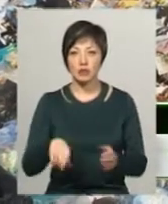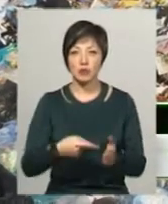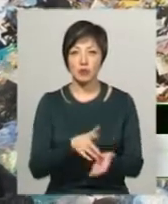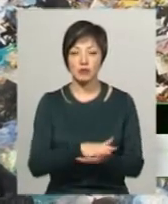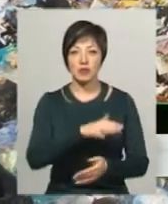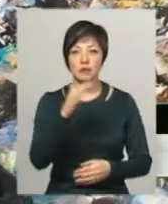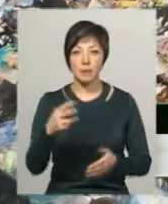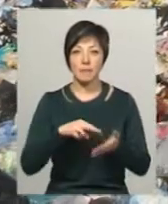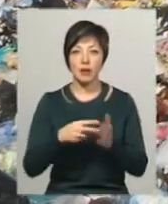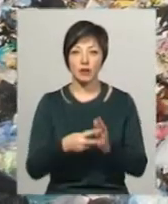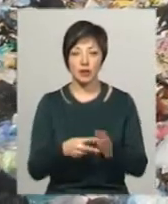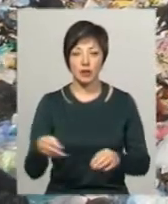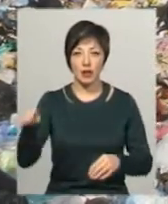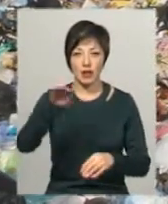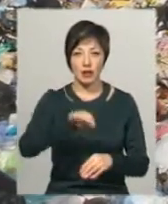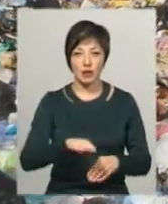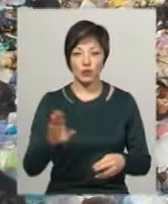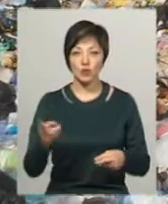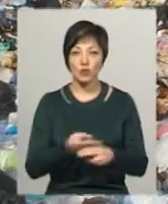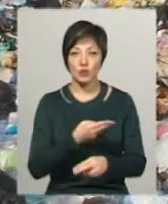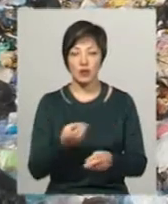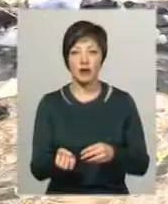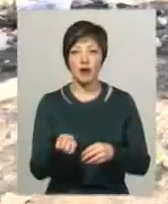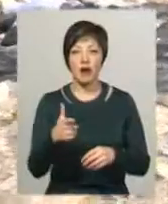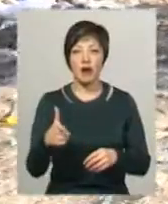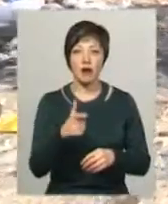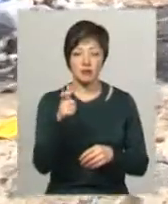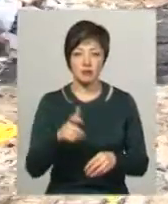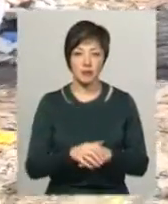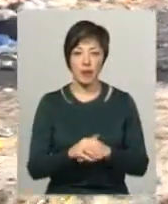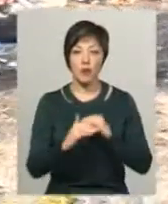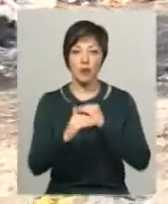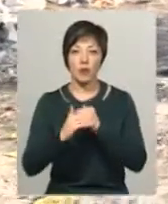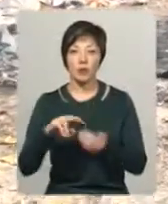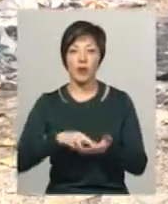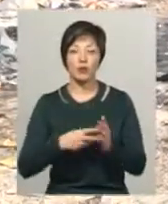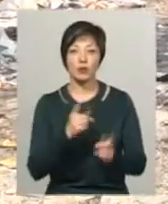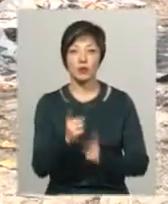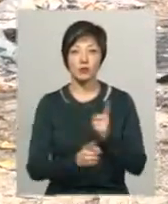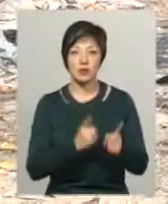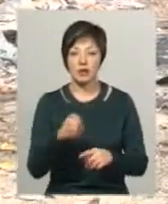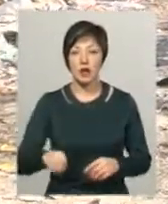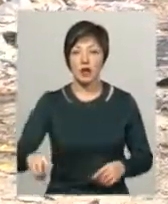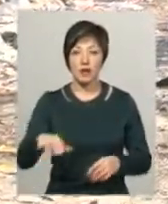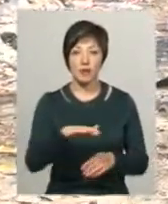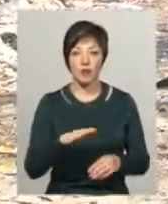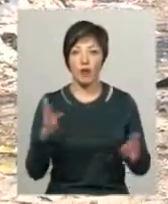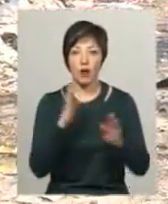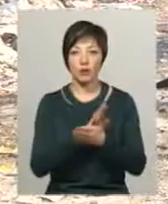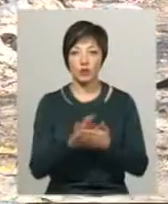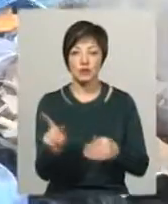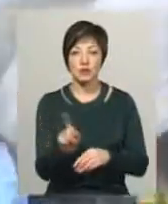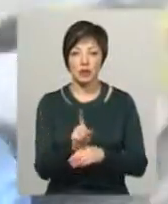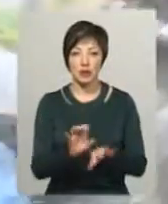сміттєзвалища планують накрити від усунення викидів вуглекислого газу. Діючий полігон планують реконструювати за європейськими екологічними